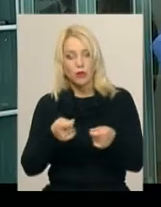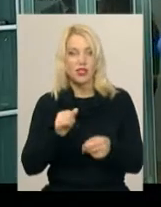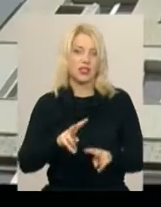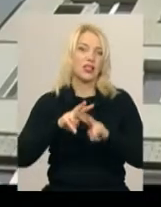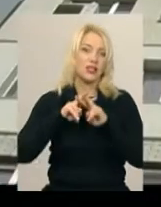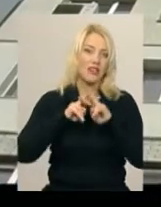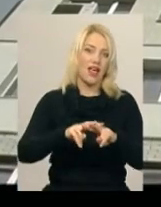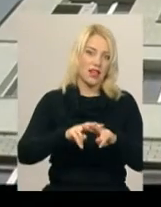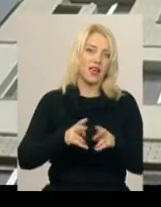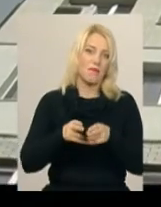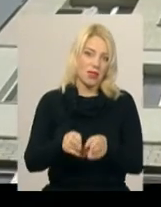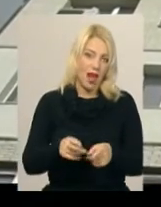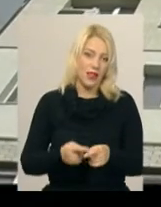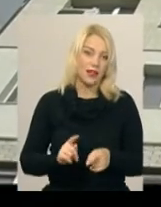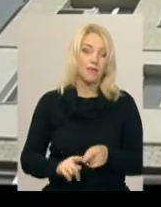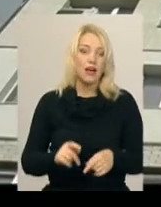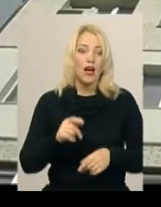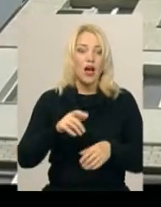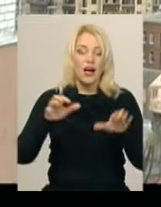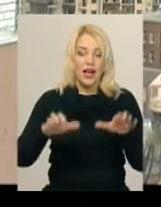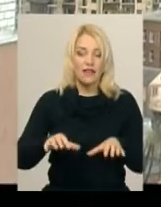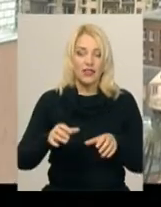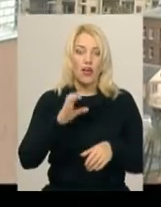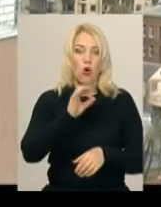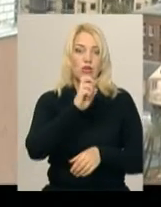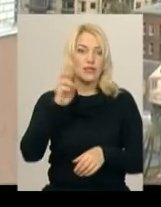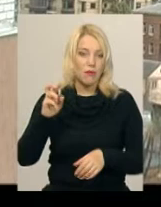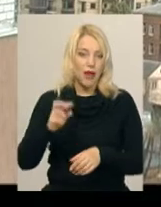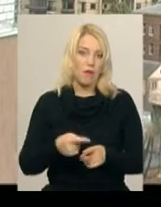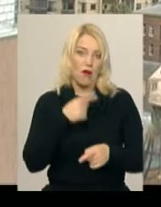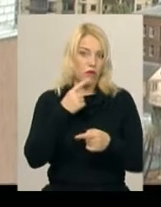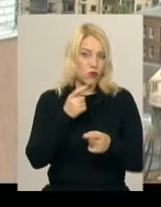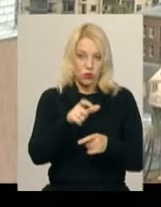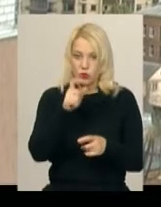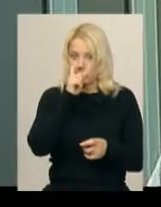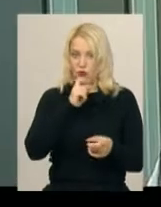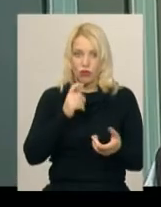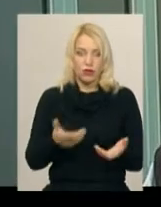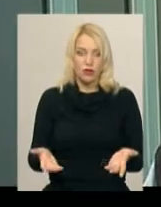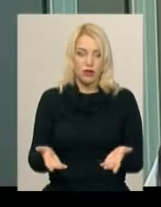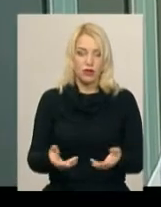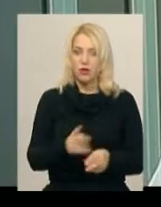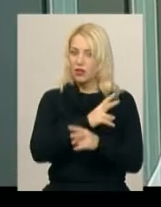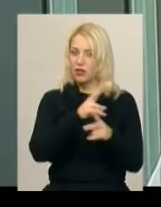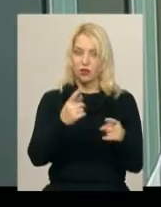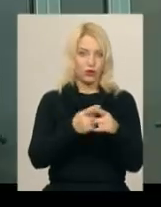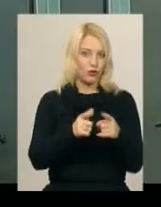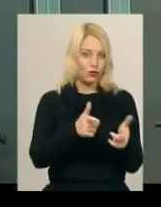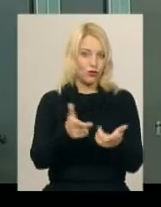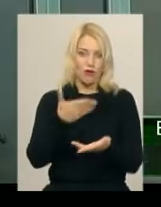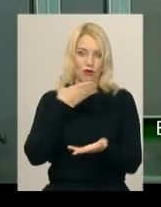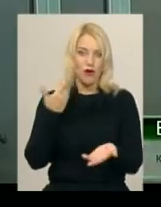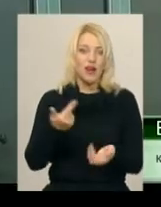і кримінальна. Керівник громадської організації Рада голів ОСББ Хмельницького каже, люди цього не зрозуміють. Ніхто до цього не готовий.